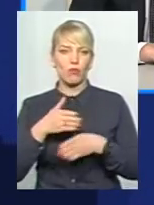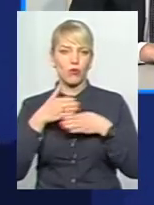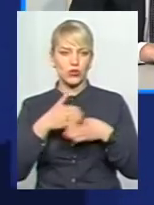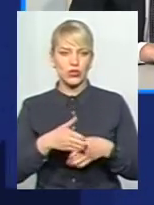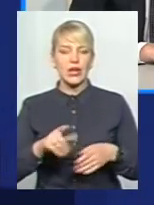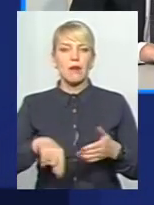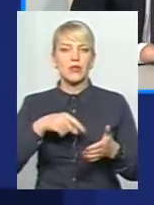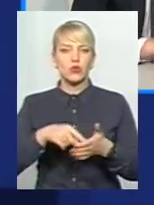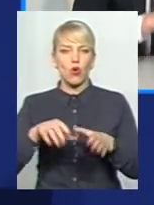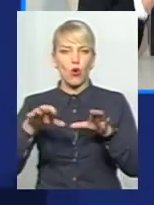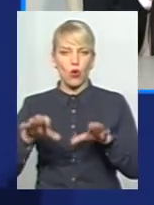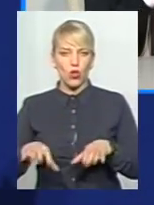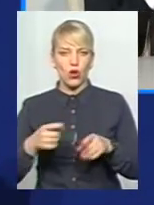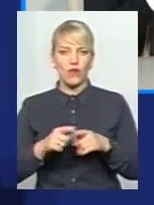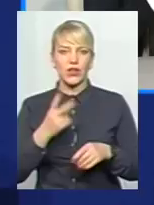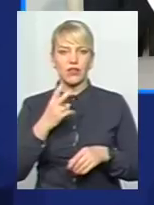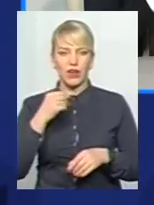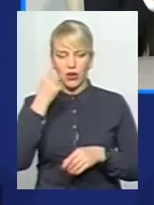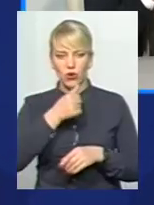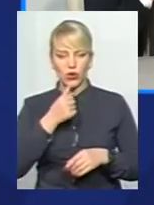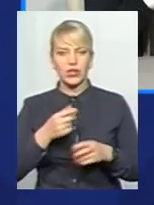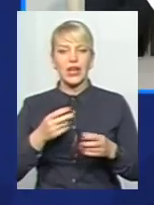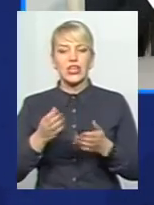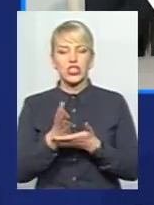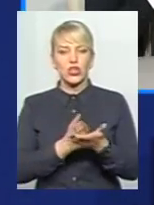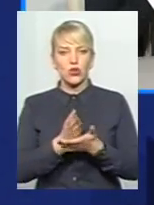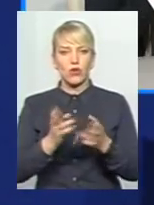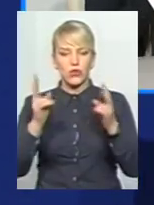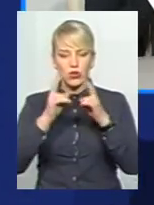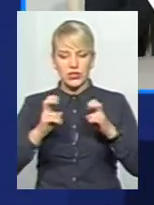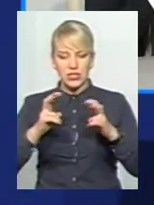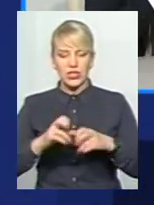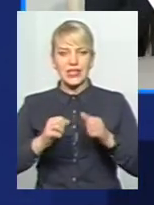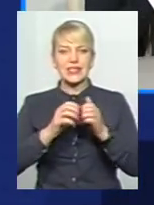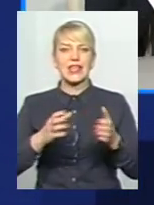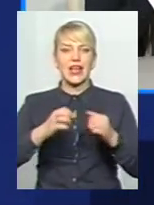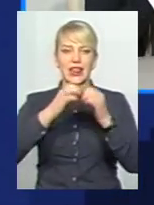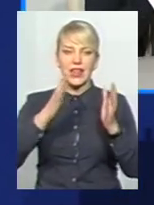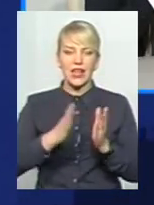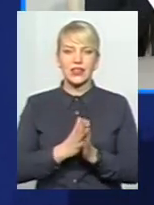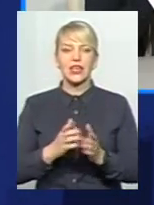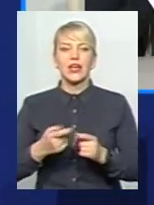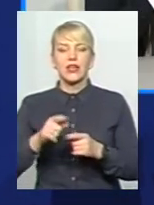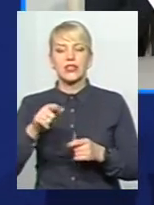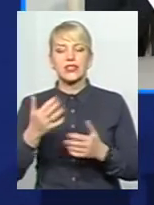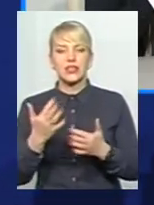Микола Ваврищук. Два останні роки міські чиновники лише досліджували склад та об'ємний потребу, який викидають хмельничани. Бо, запевняє, таких даних